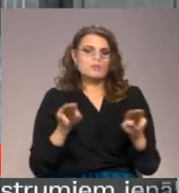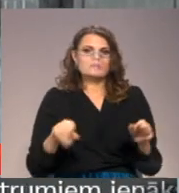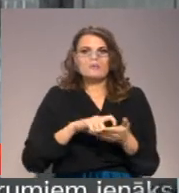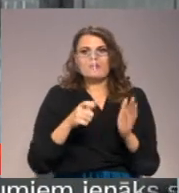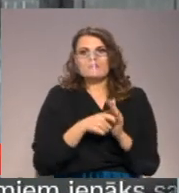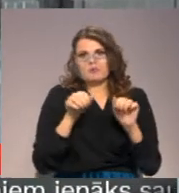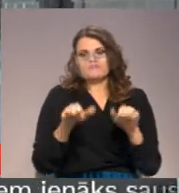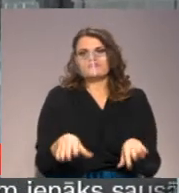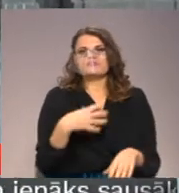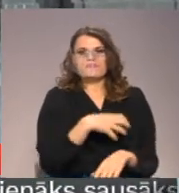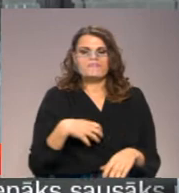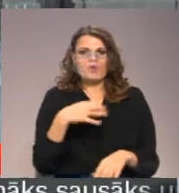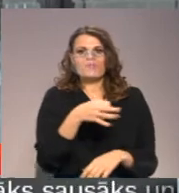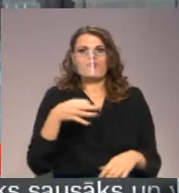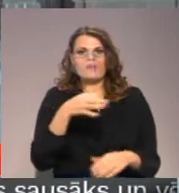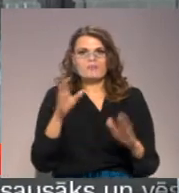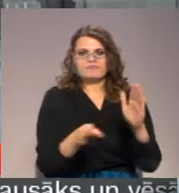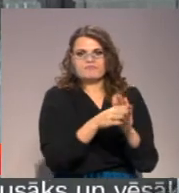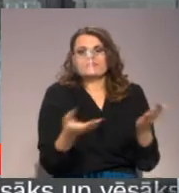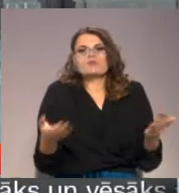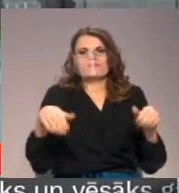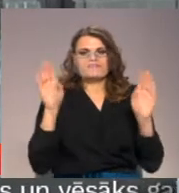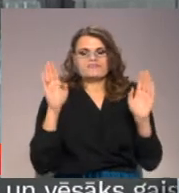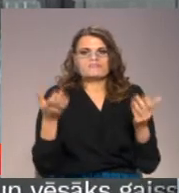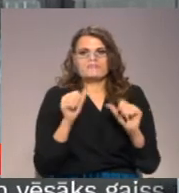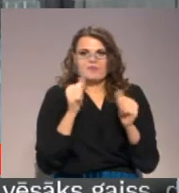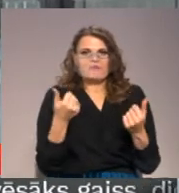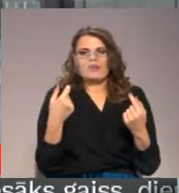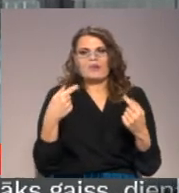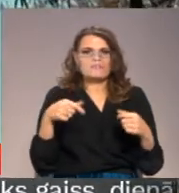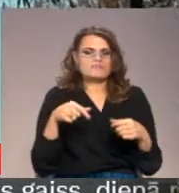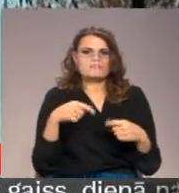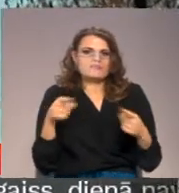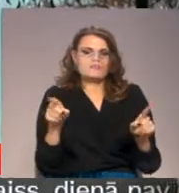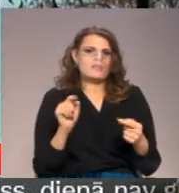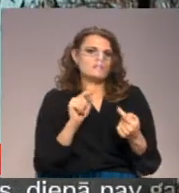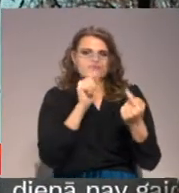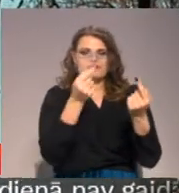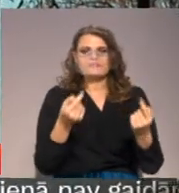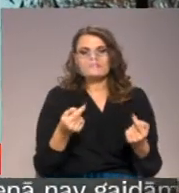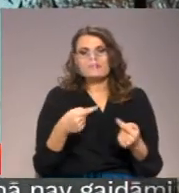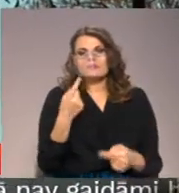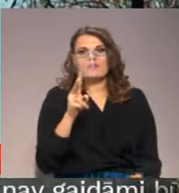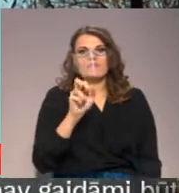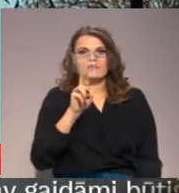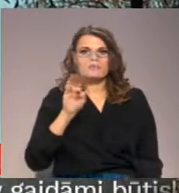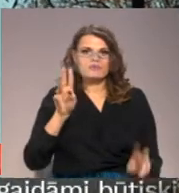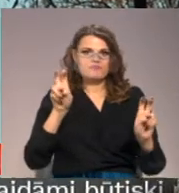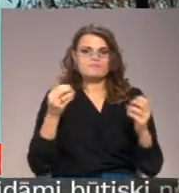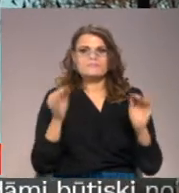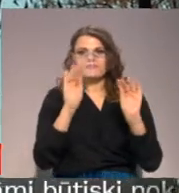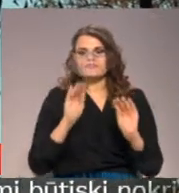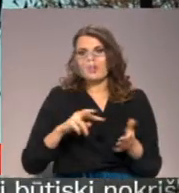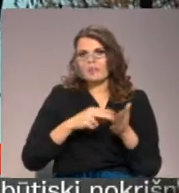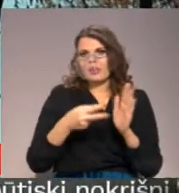kabinets ir nolēmis, ka būs novada reforma, no jāpakļaujās jau vien būs, nekur citur neliksies. Kā skadro varam šobrīd izstrādātie